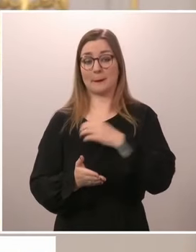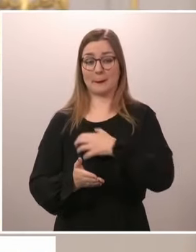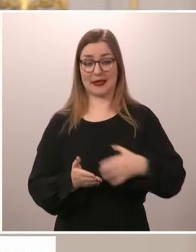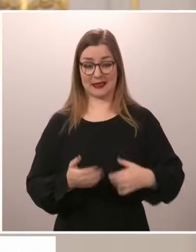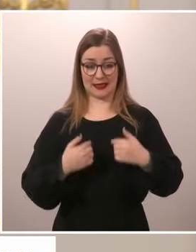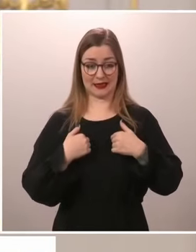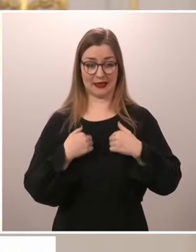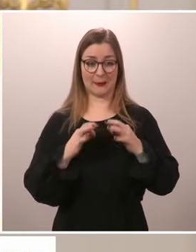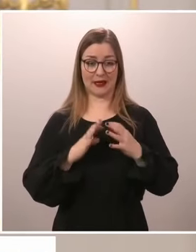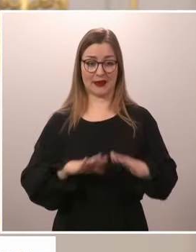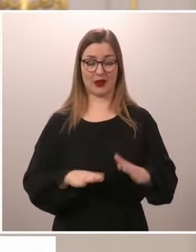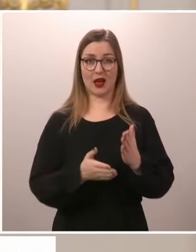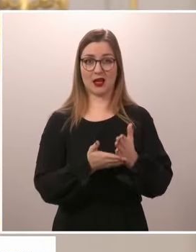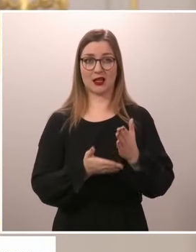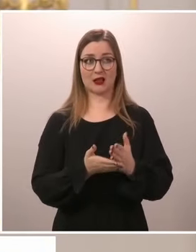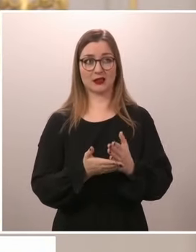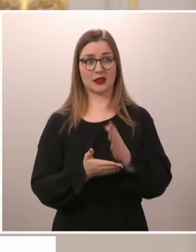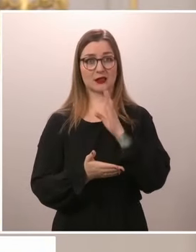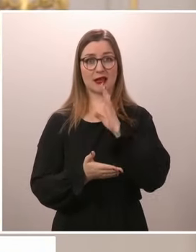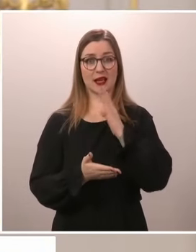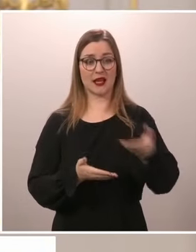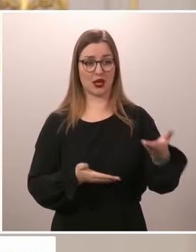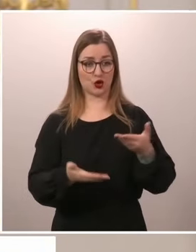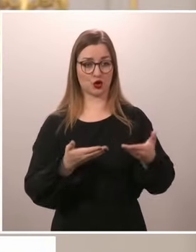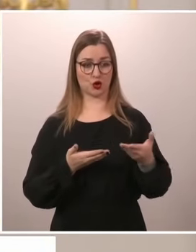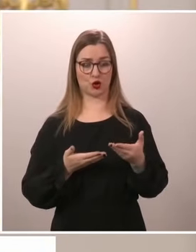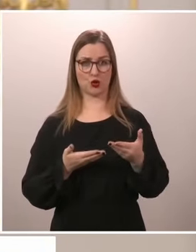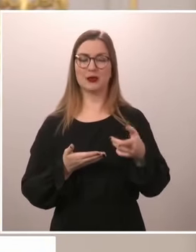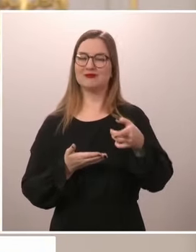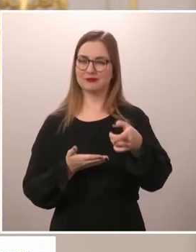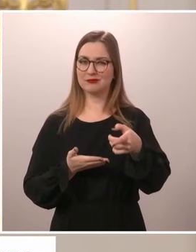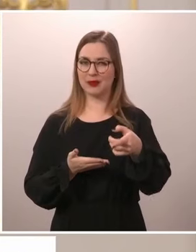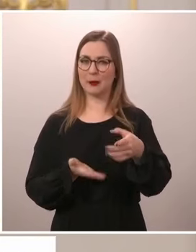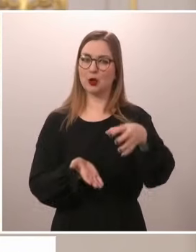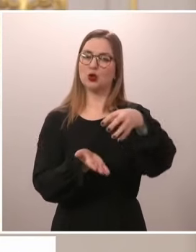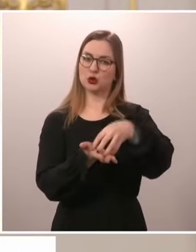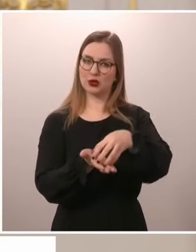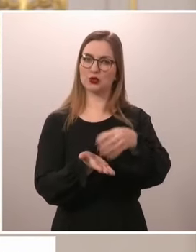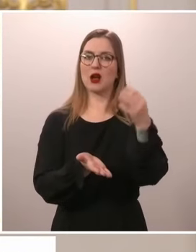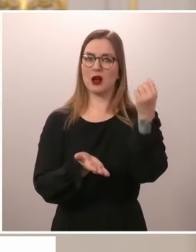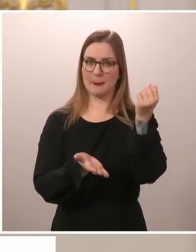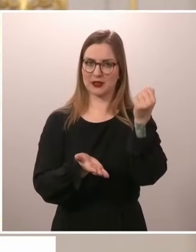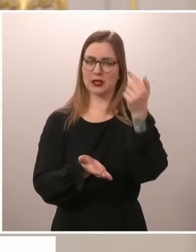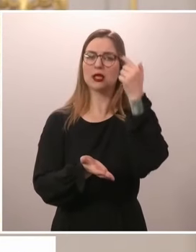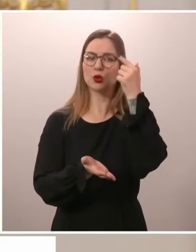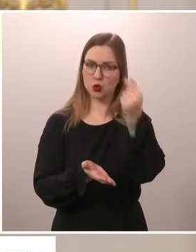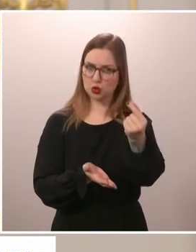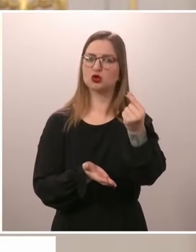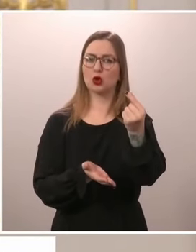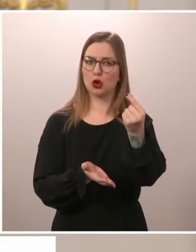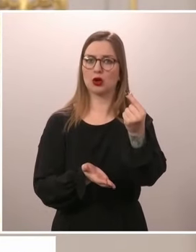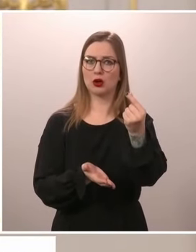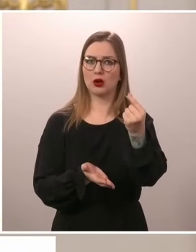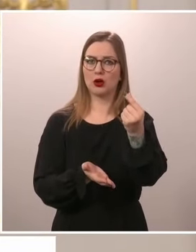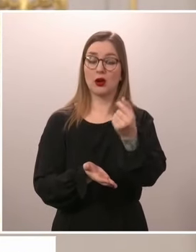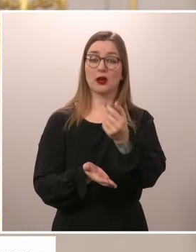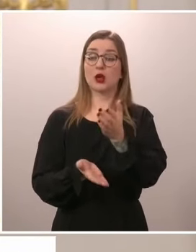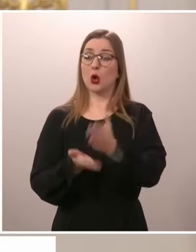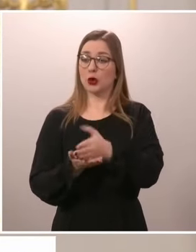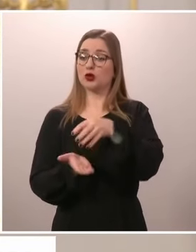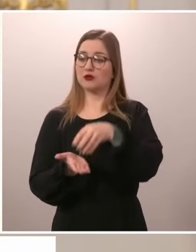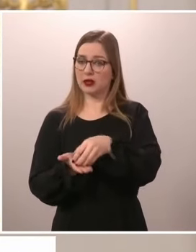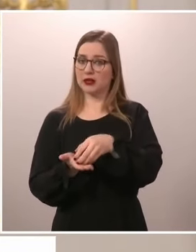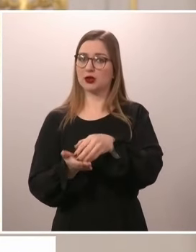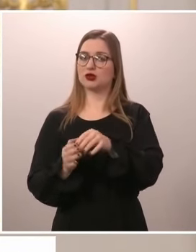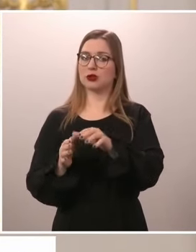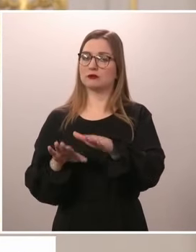vahvasti uskoa meidän yhteiskunnan kapasiteettiin. Ei vain pitää kiinni oikeusvaltiosta, vaan myös